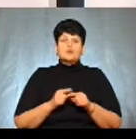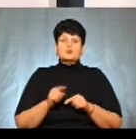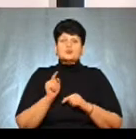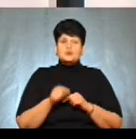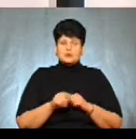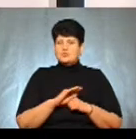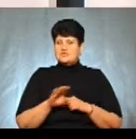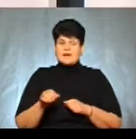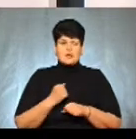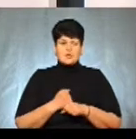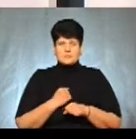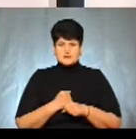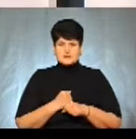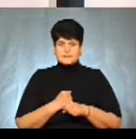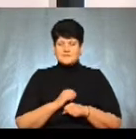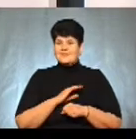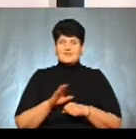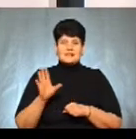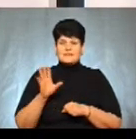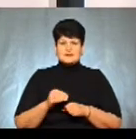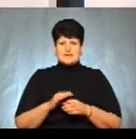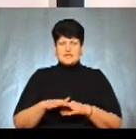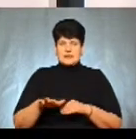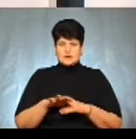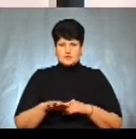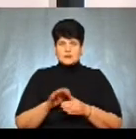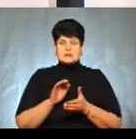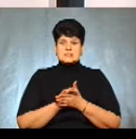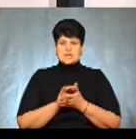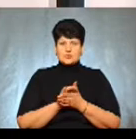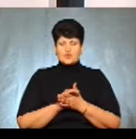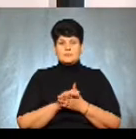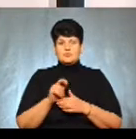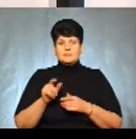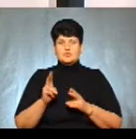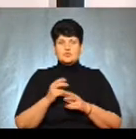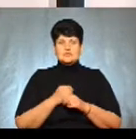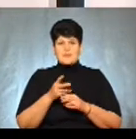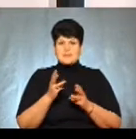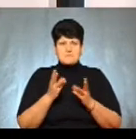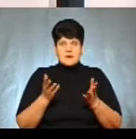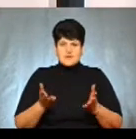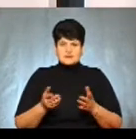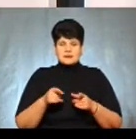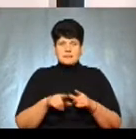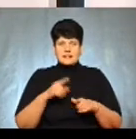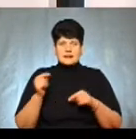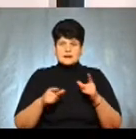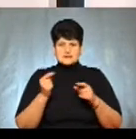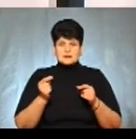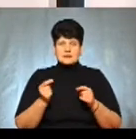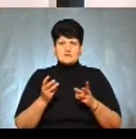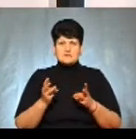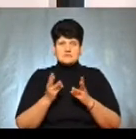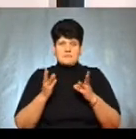не робиться не на всіх територіях, ще раз повторюю, знайомі з людьми, які це роблять. Там не палиться, там лист це не спалюється, там